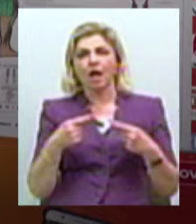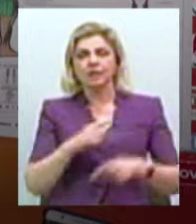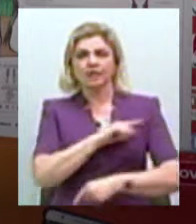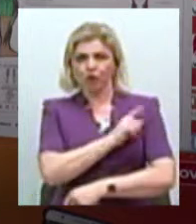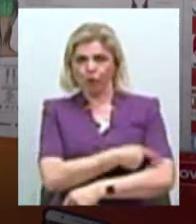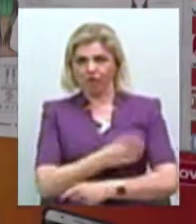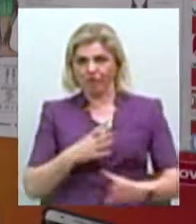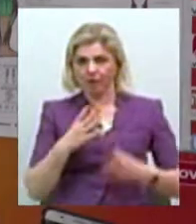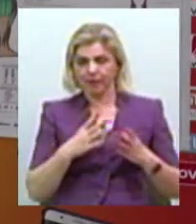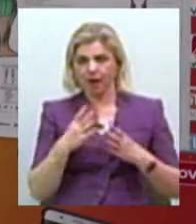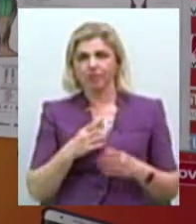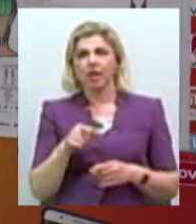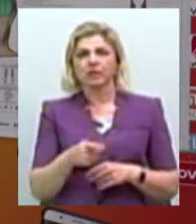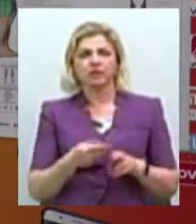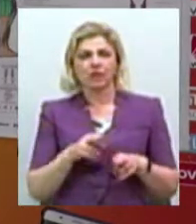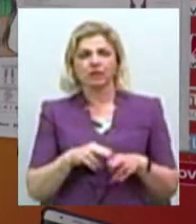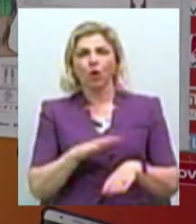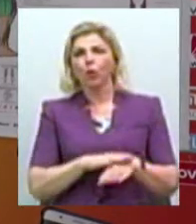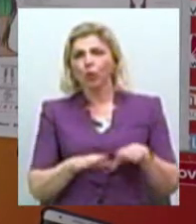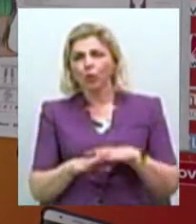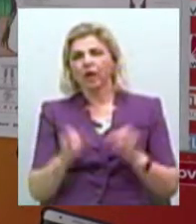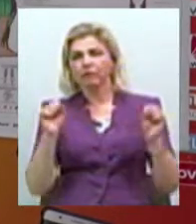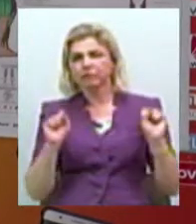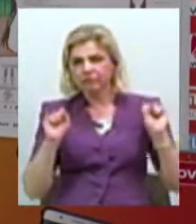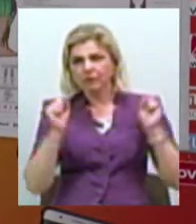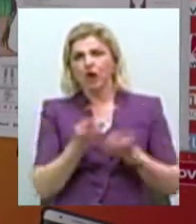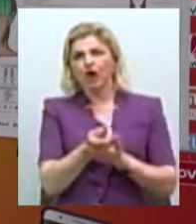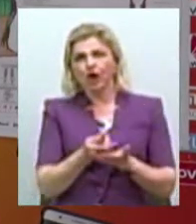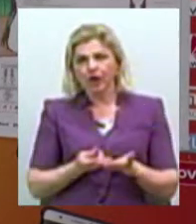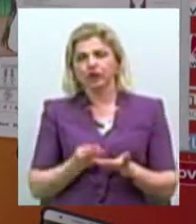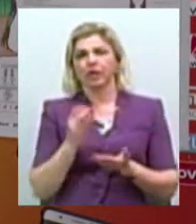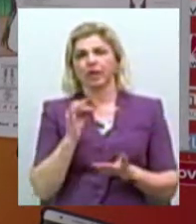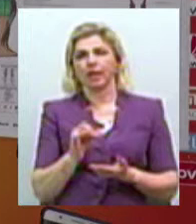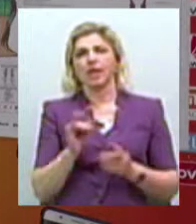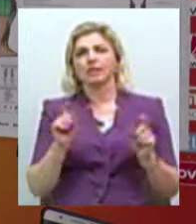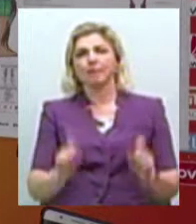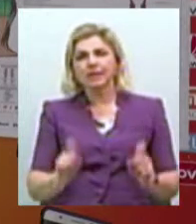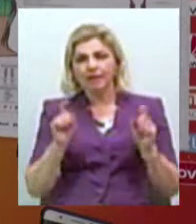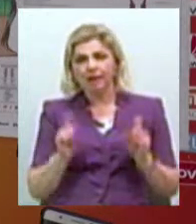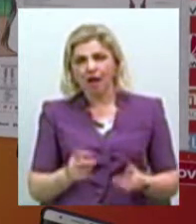Тобто це жимові руки, жим лежачі, танова тяга, присідання,